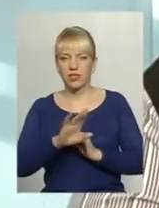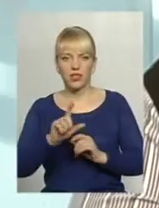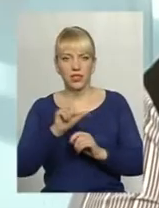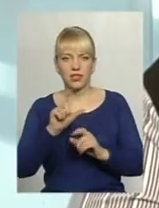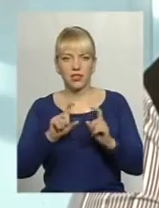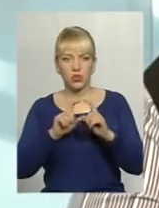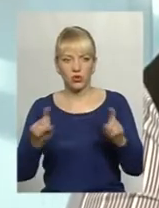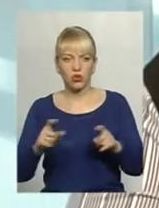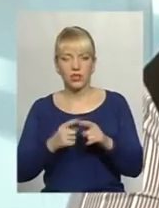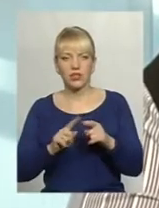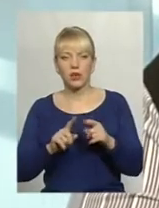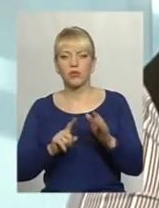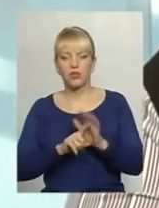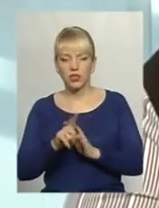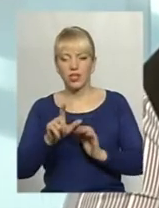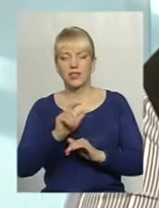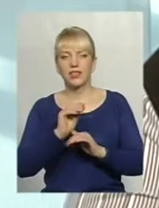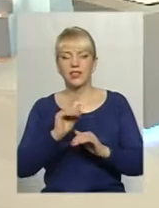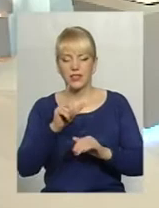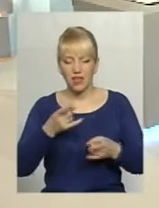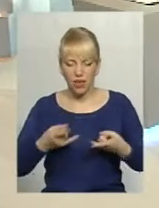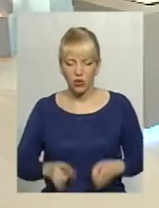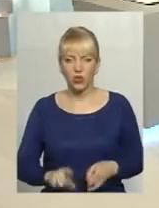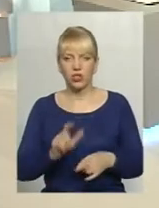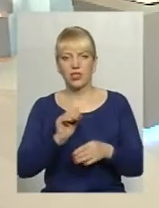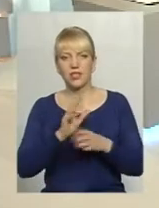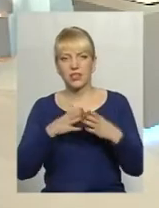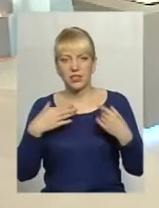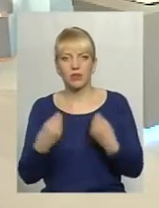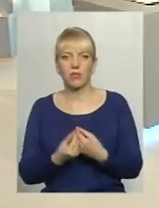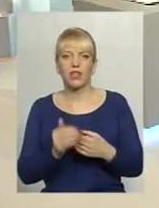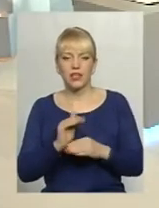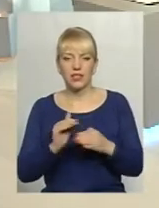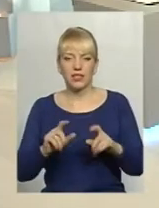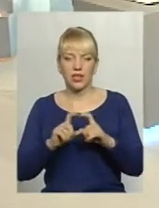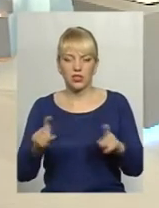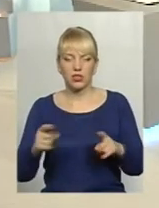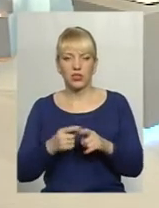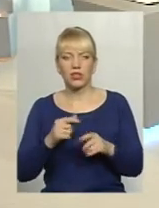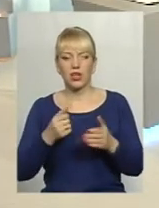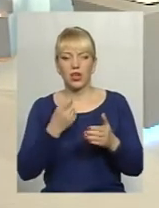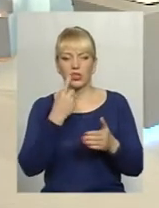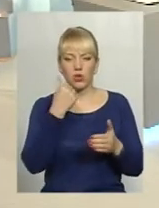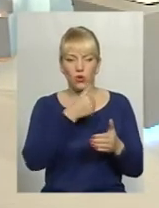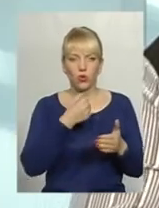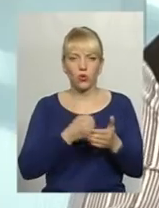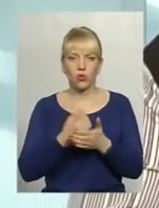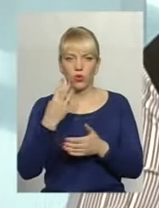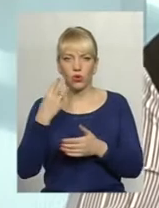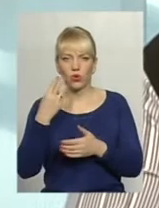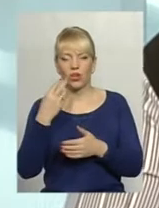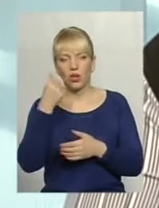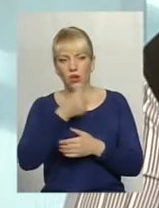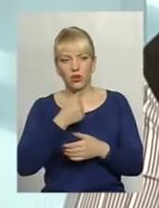народження, сім'ї, з дитячого садочка, а взагалі з року до трьох, там, де все, все, все, все закладає. Основну